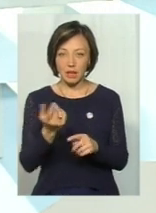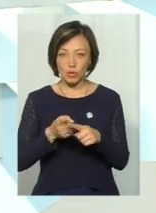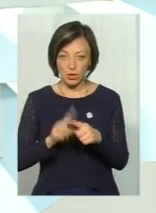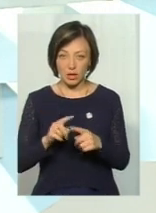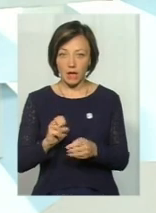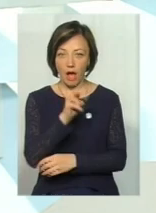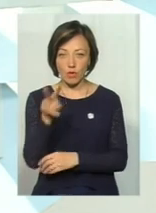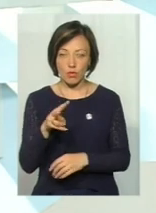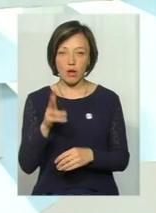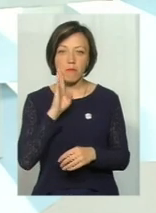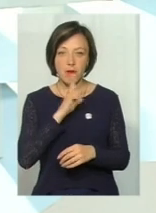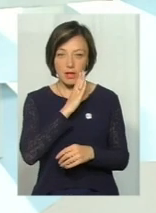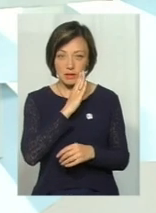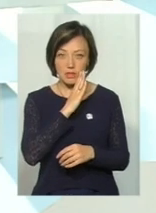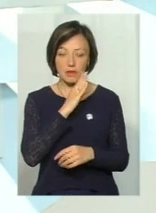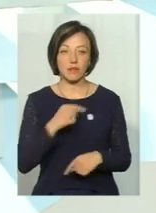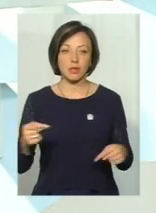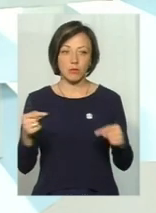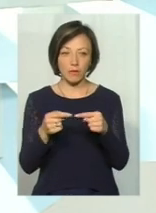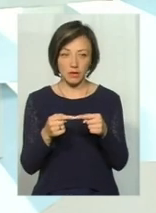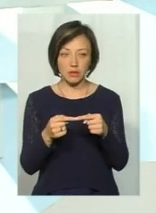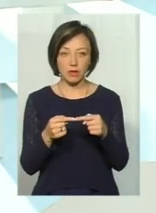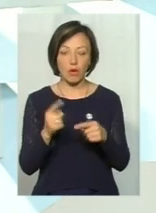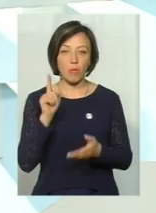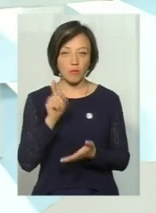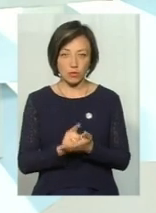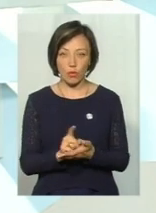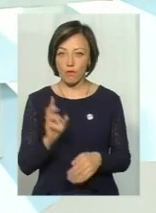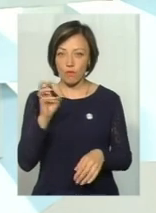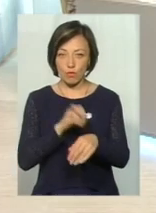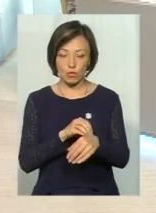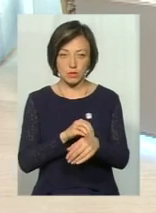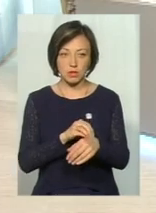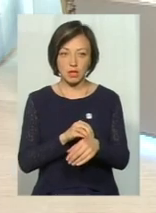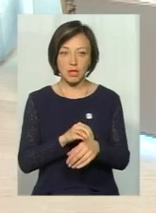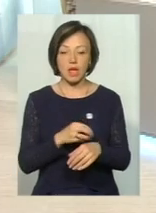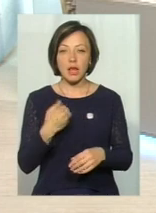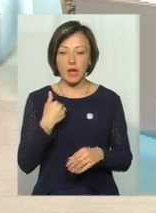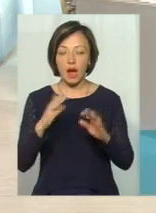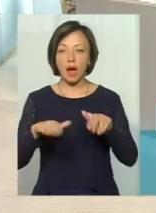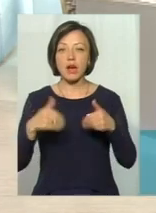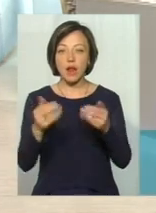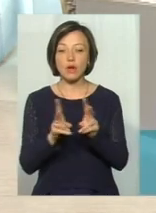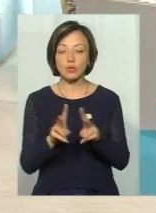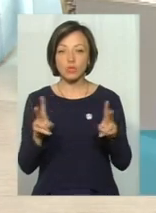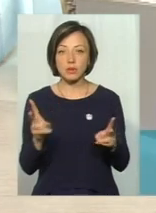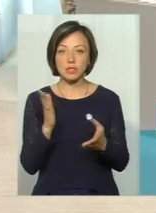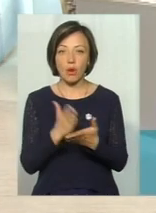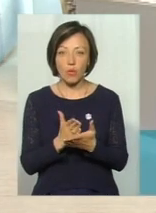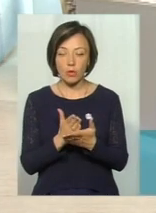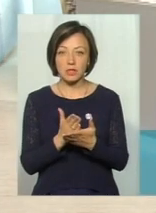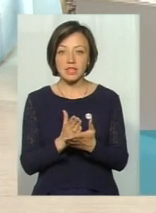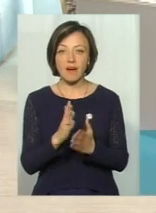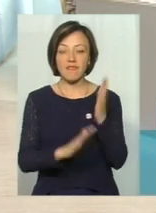Гадюка мати, відповідно, обов'язково обкусить. Я радив би тим, хто знаходиться